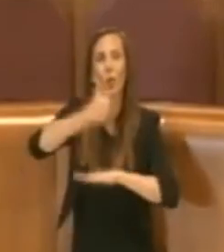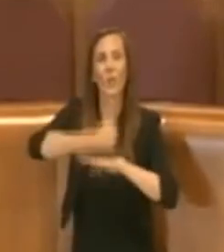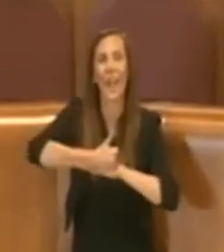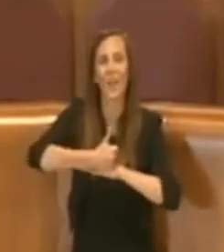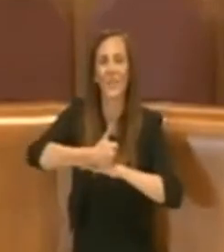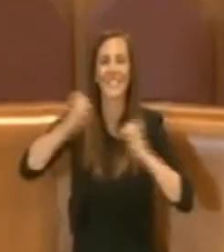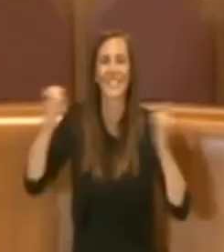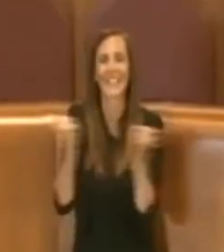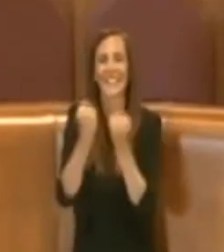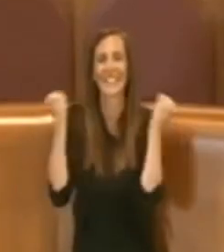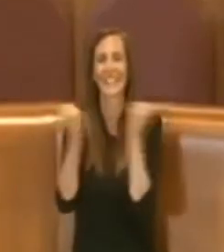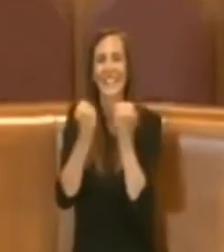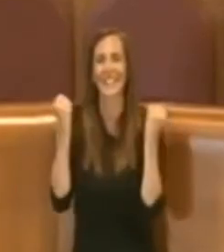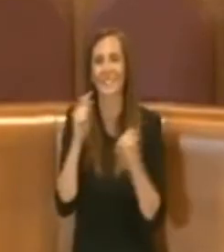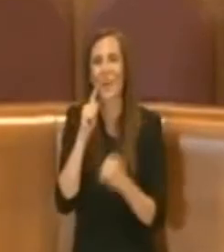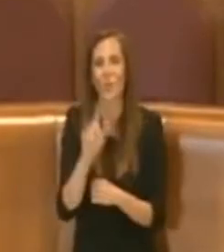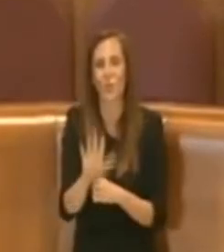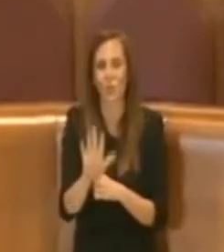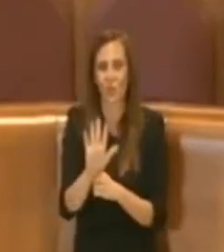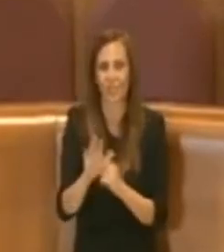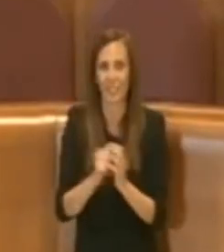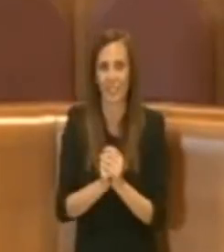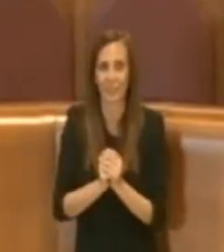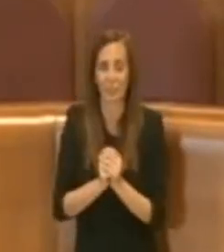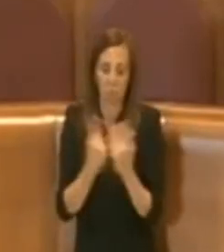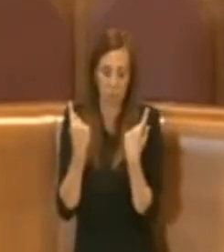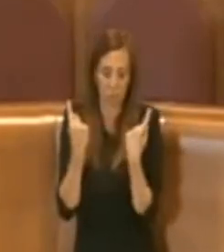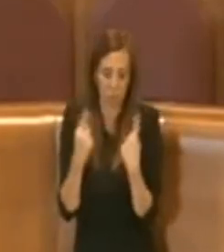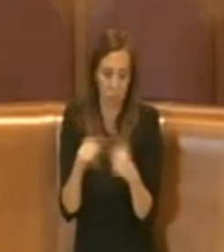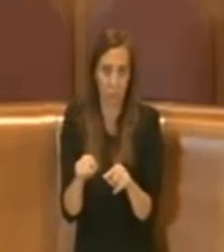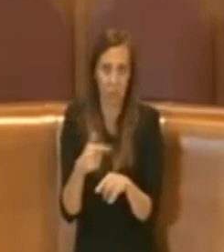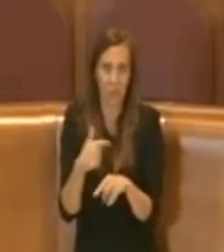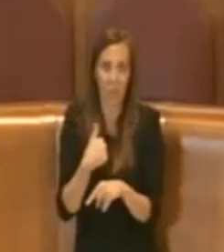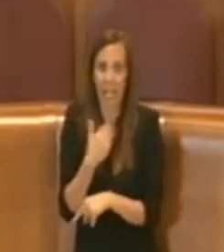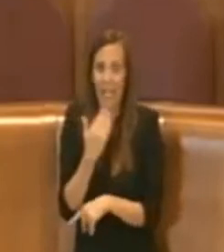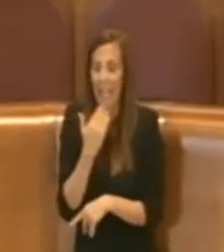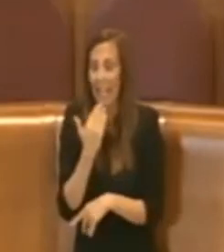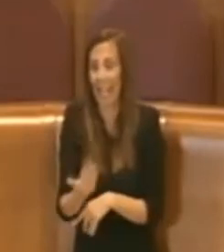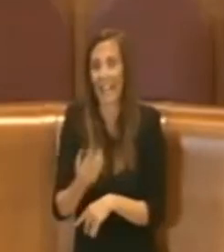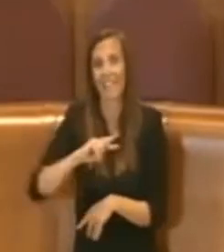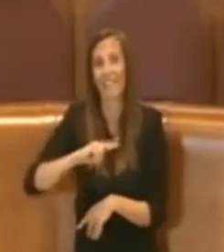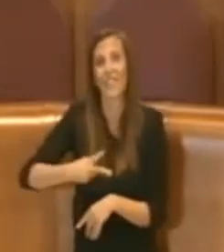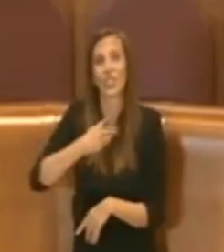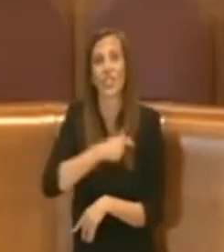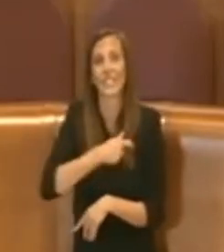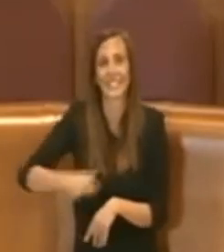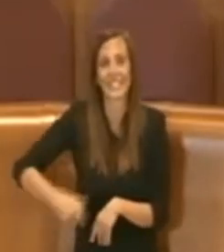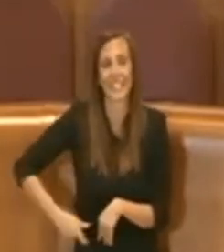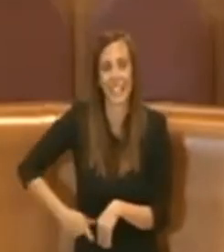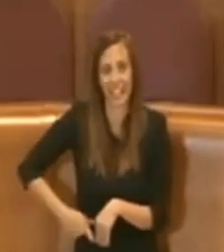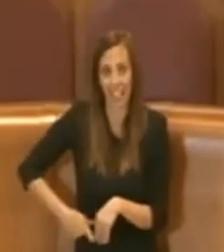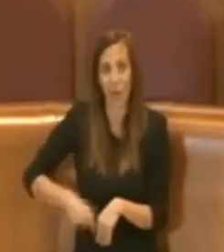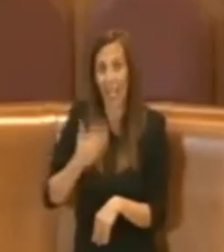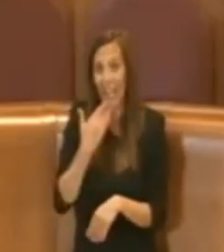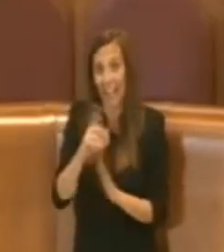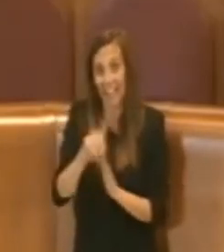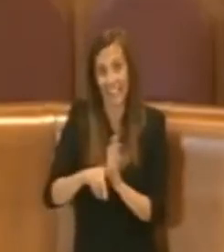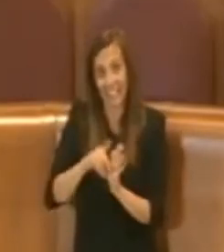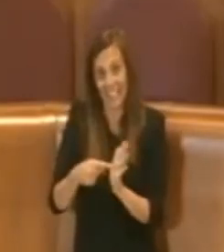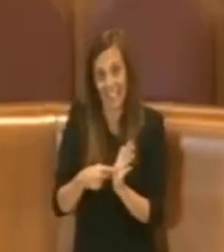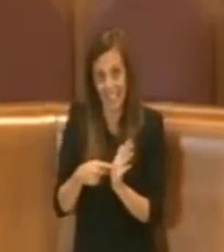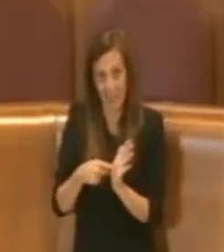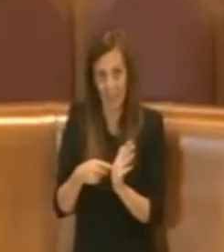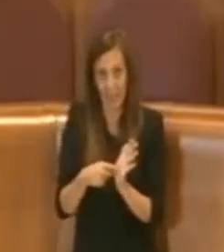'iniziativa culturale. detto questo tengo veramente a ringraziare il vice sindaco perché grazie a questa delibera